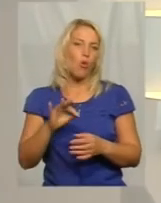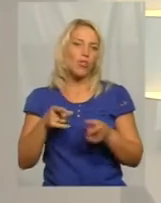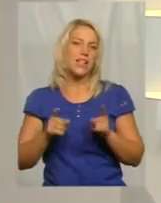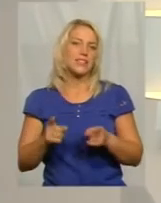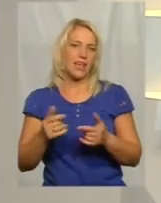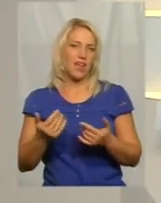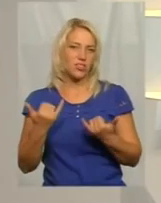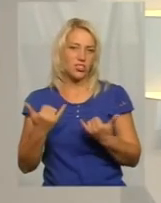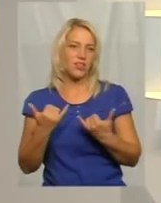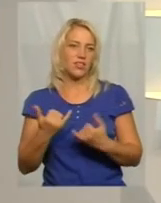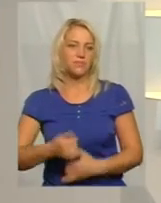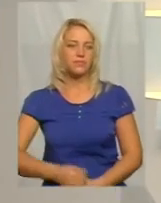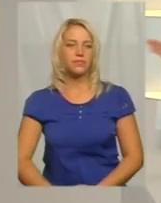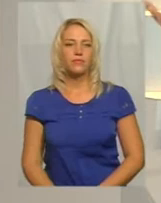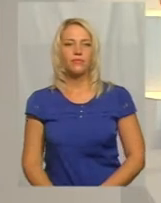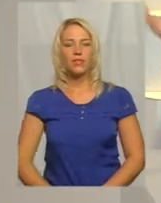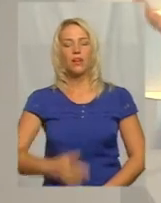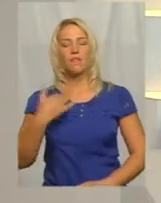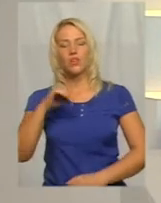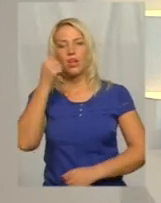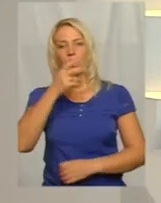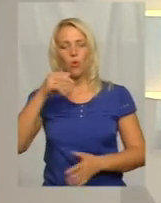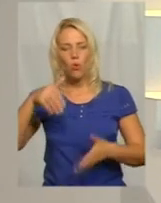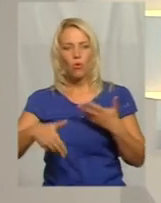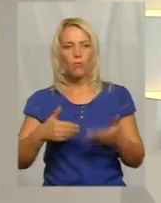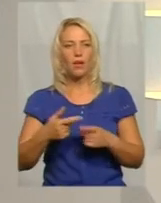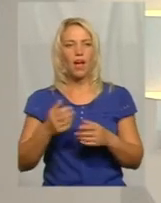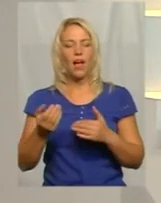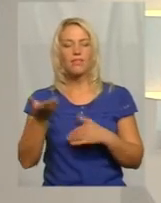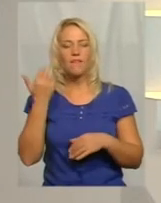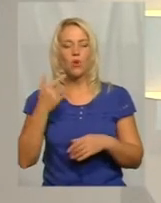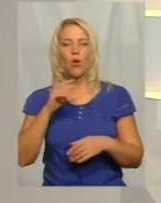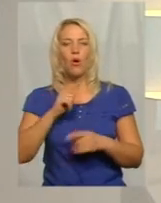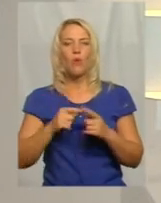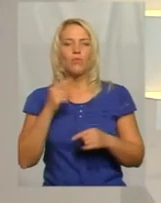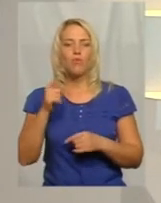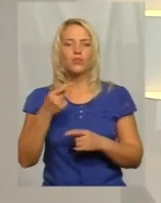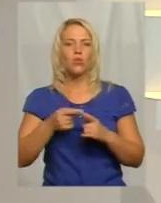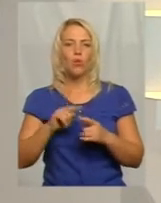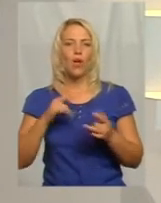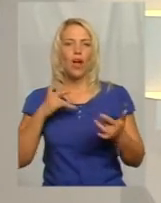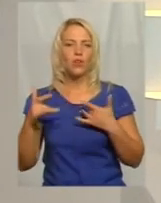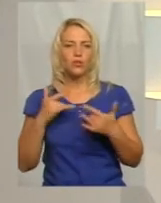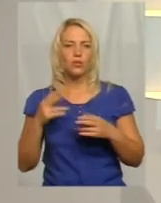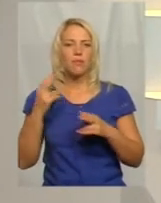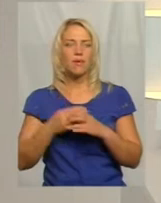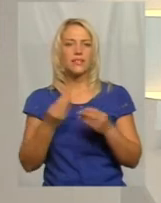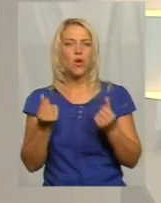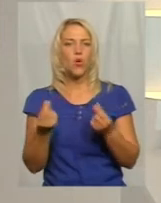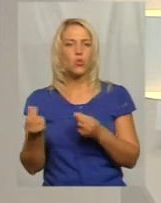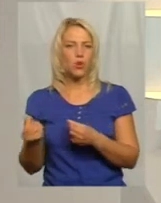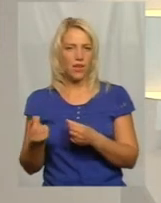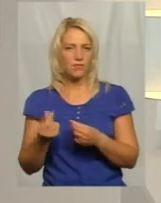більше як рік в окопах, а давно вже поза тою акторською тусовкою і без гонорарів. Щоправда,